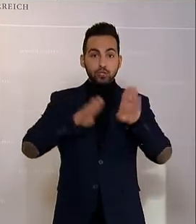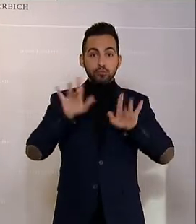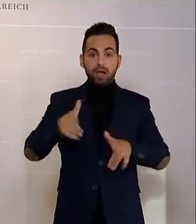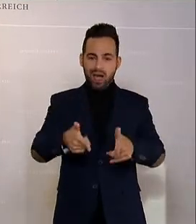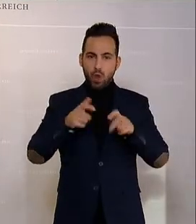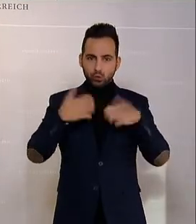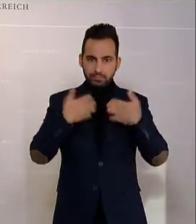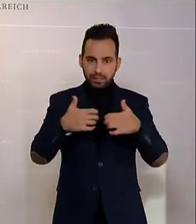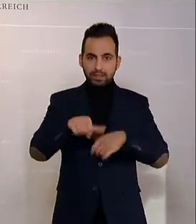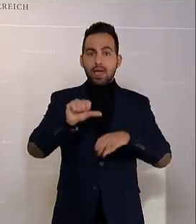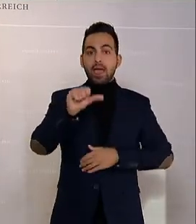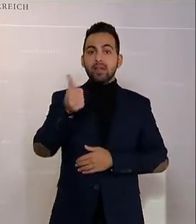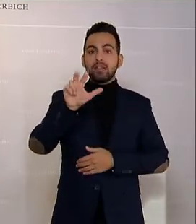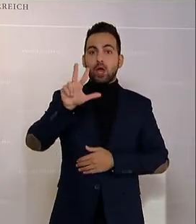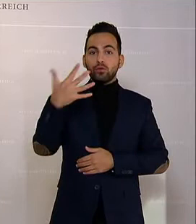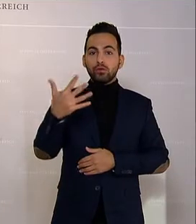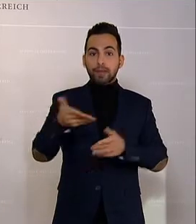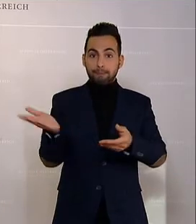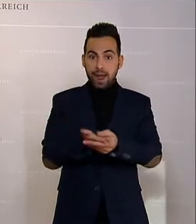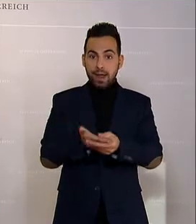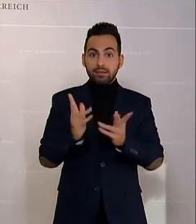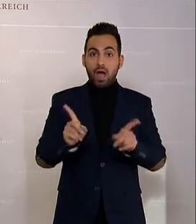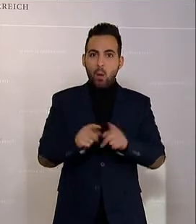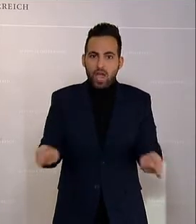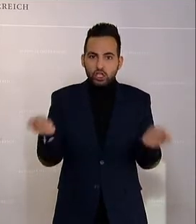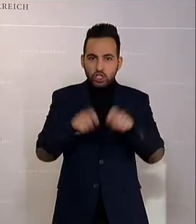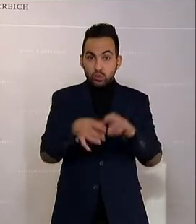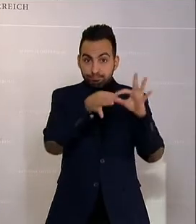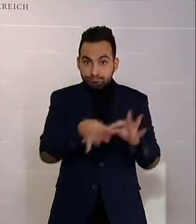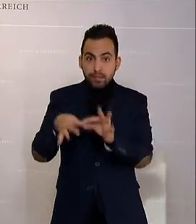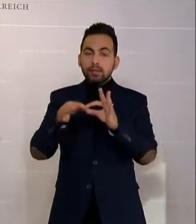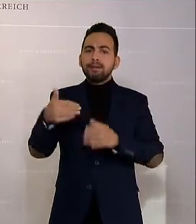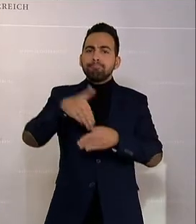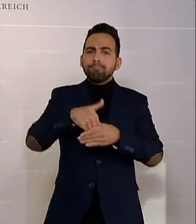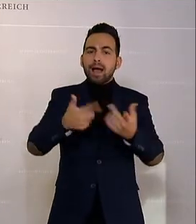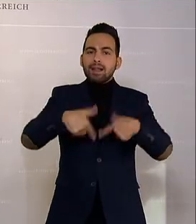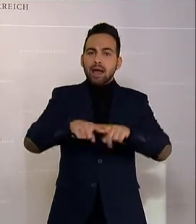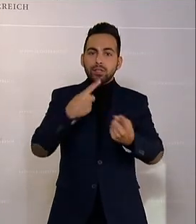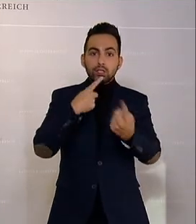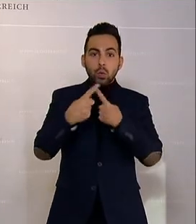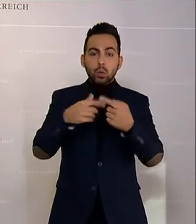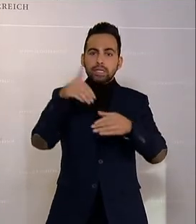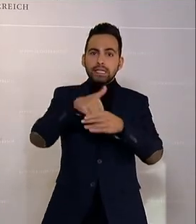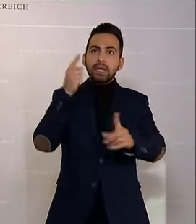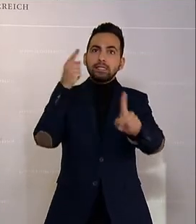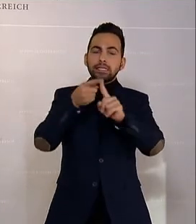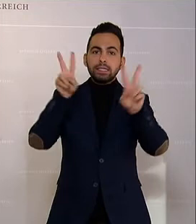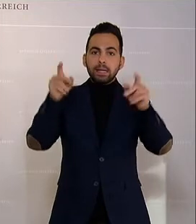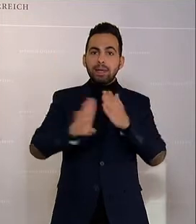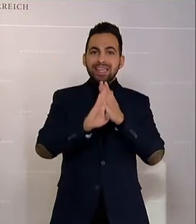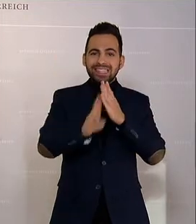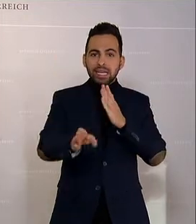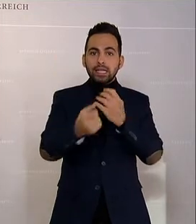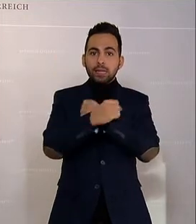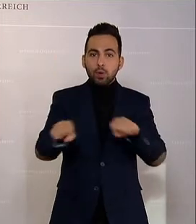Ausschussbericht 1153 der Beilagen angeschlossene Entschließung betreffend Länderdialog zur direkten Demokratie auf Gemeindeebene